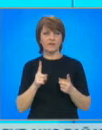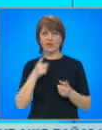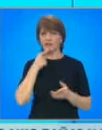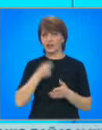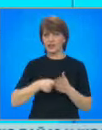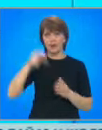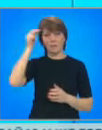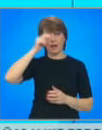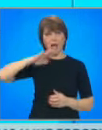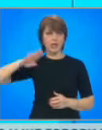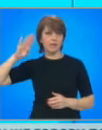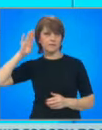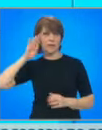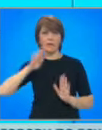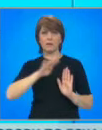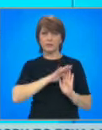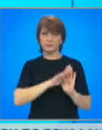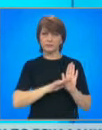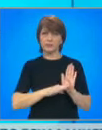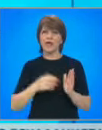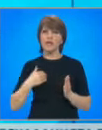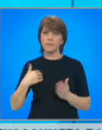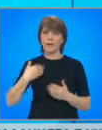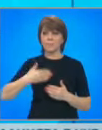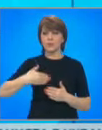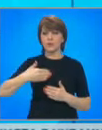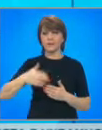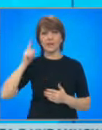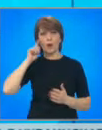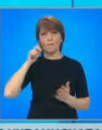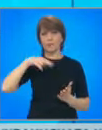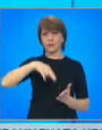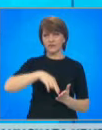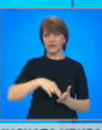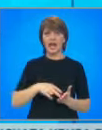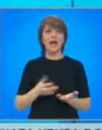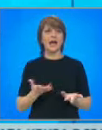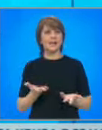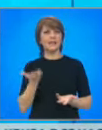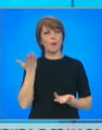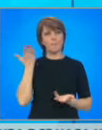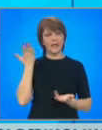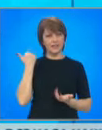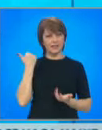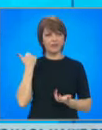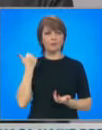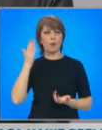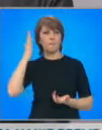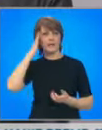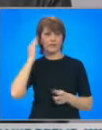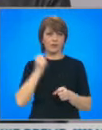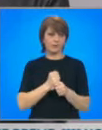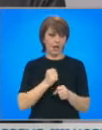изпълнила критериите, че има последователна позиция за Шенген, за която преди и сегашното са работили и предишни правителства.